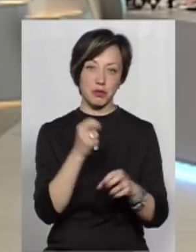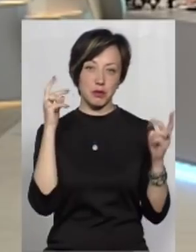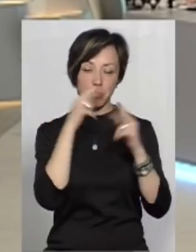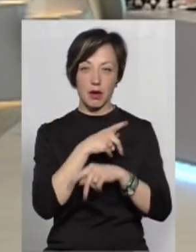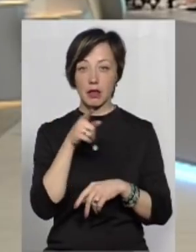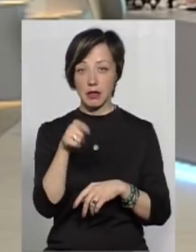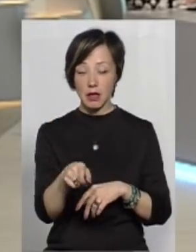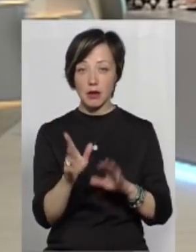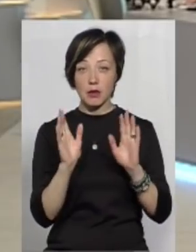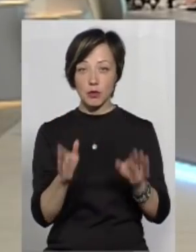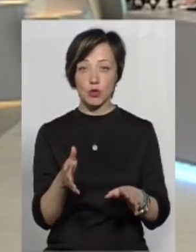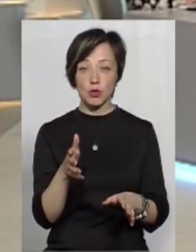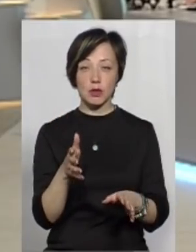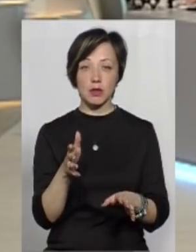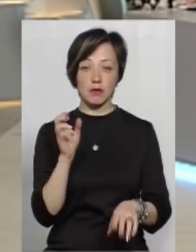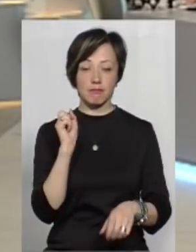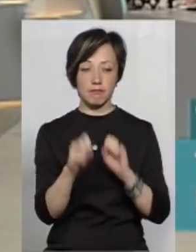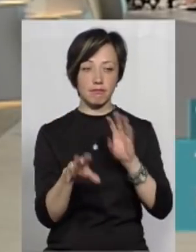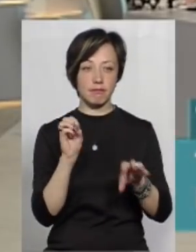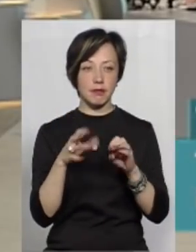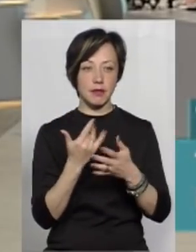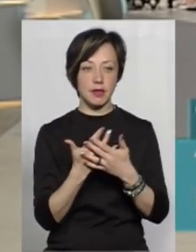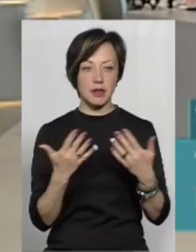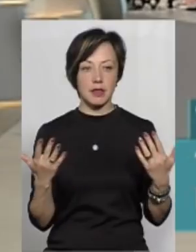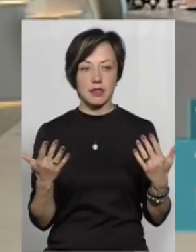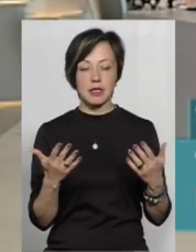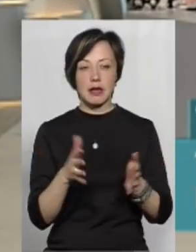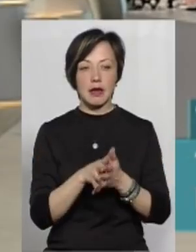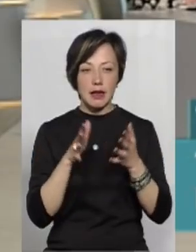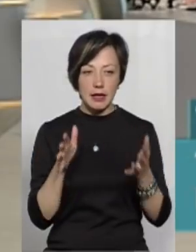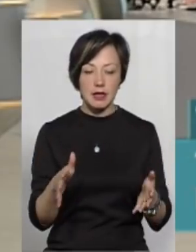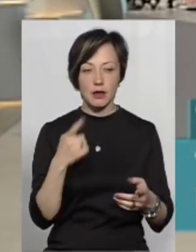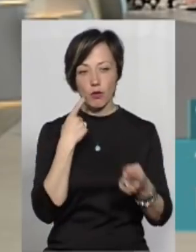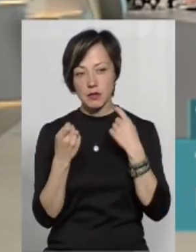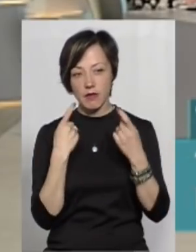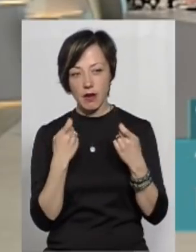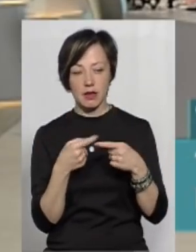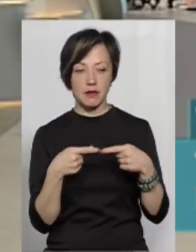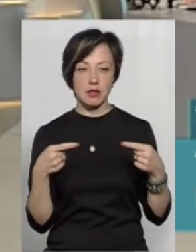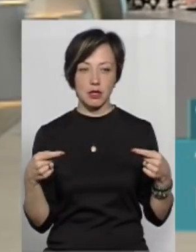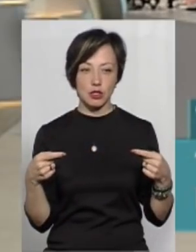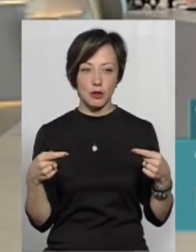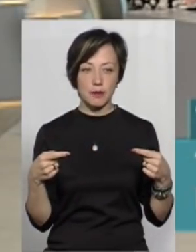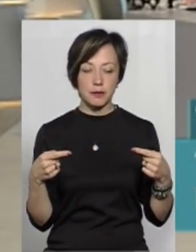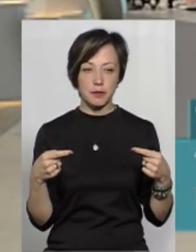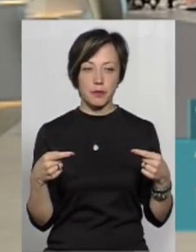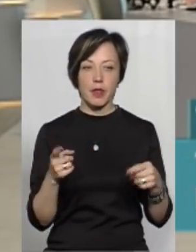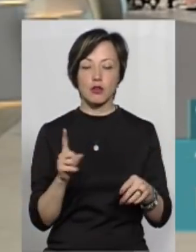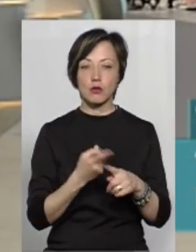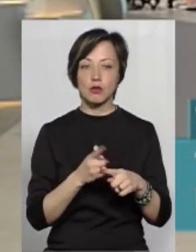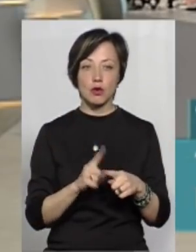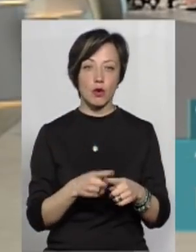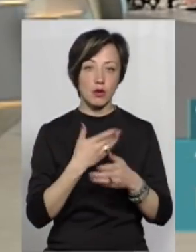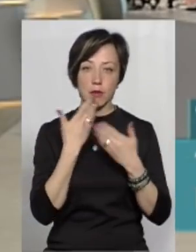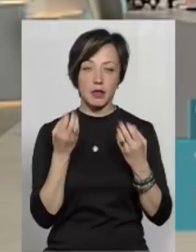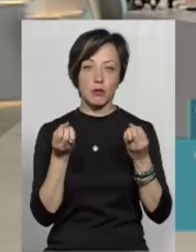І на тебе будуть сипатися всякі різні критики, критики, обзивання і все решта. Щоб того